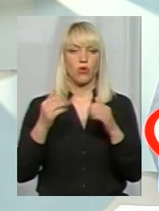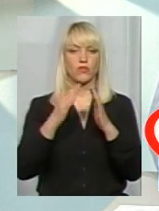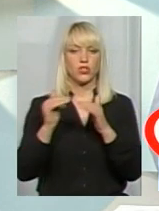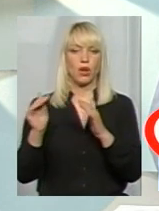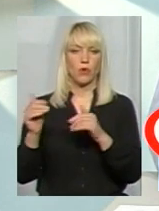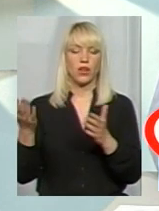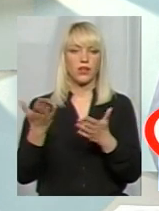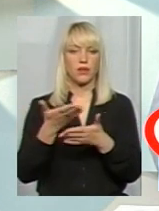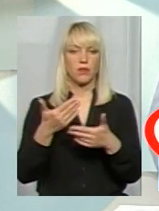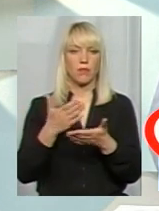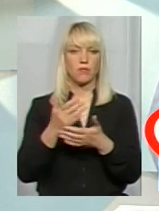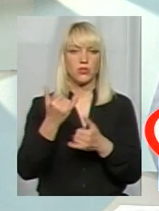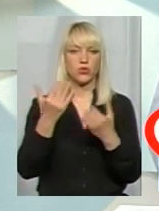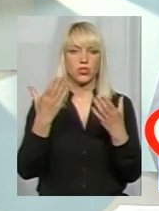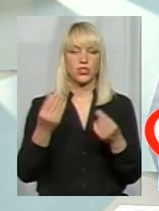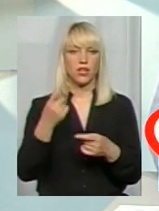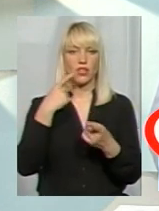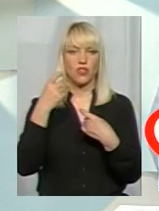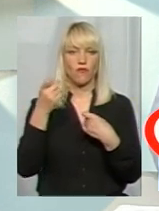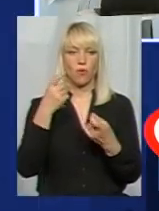які ми маємо вже на сьогоднішній день інформації,